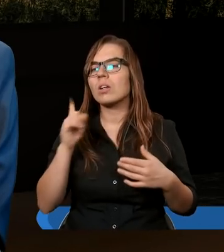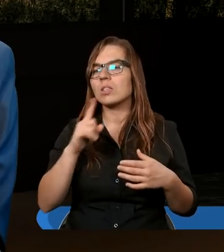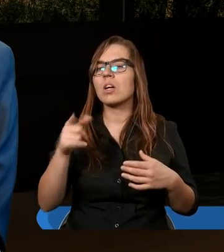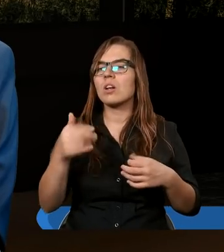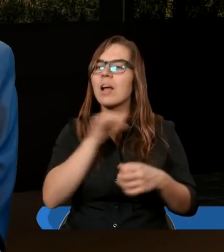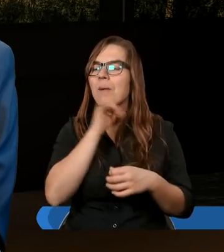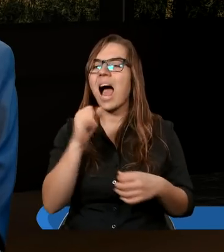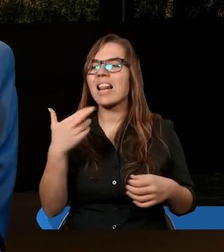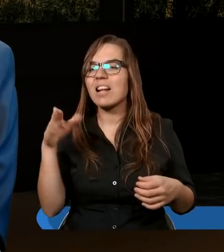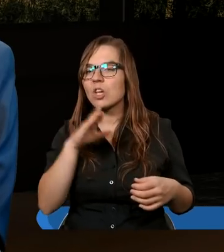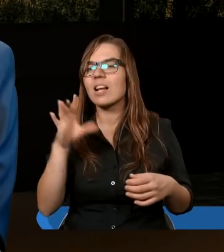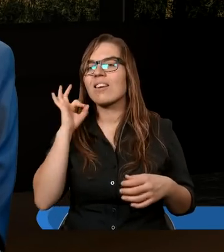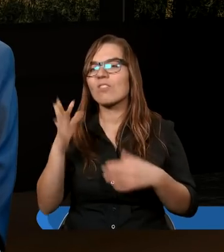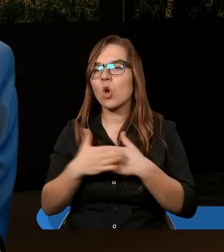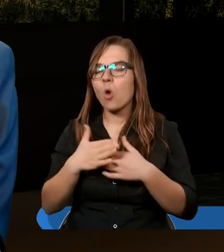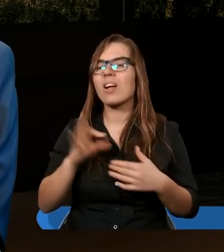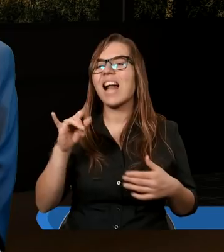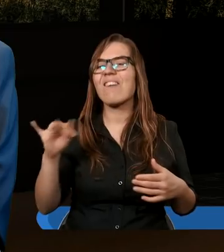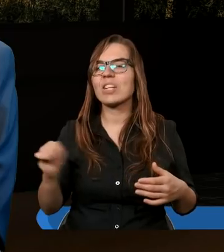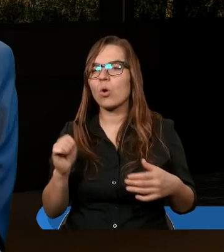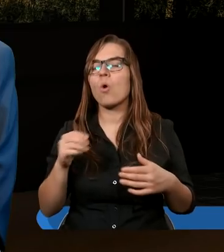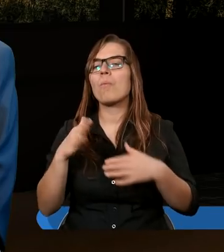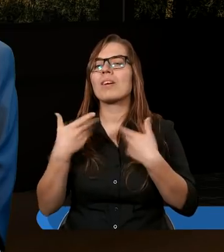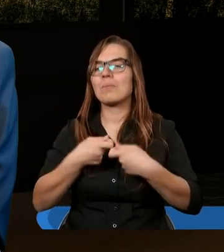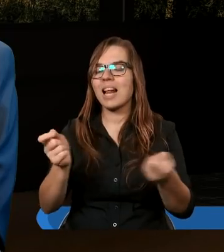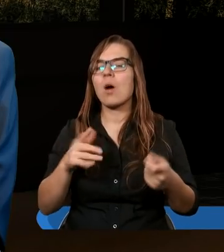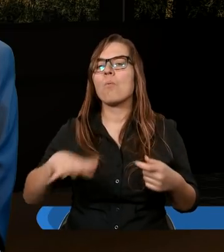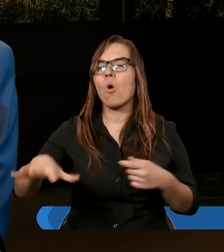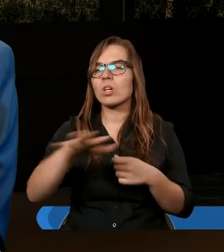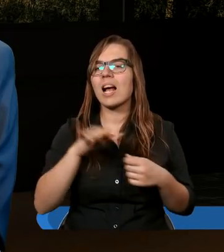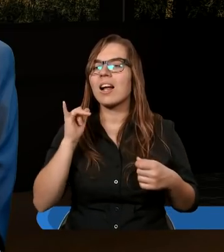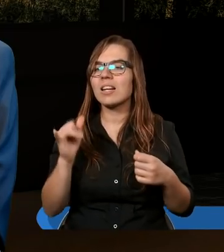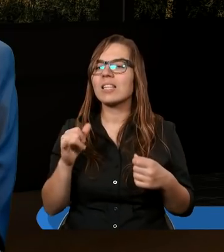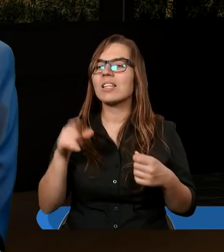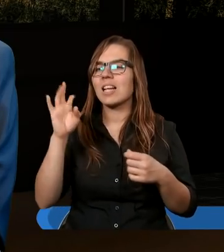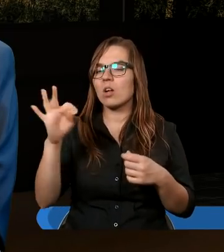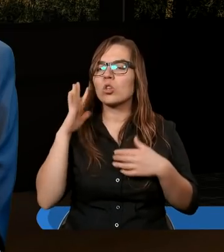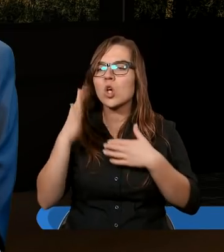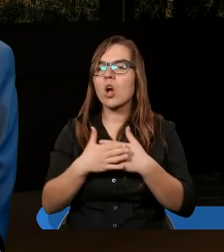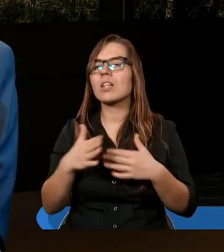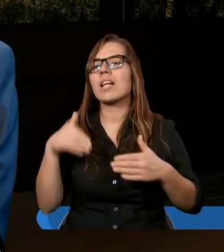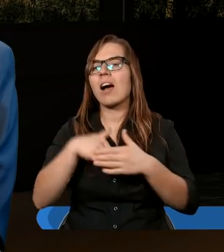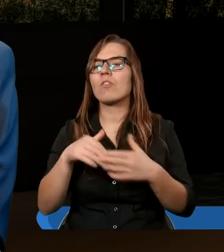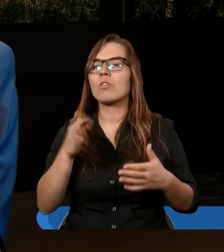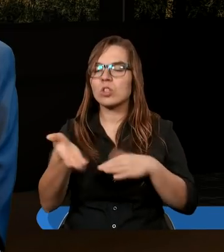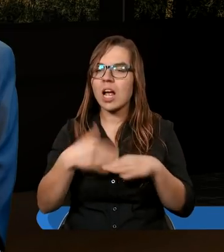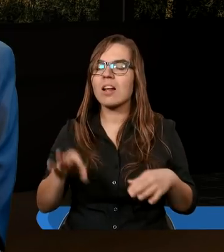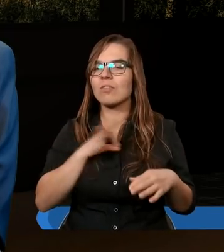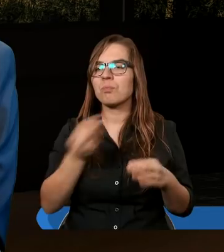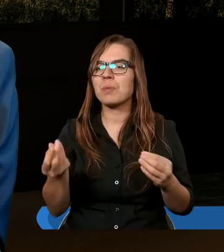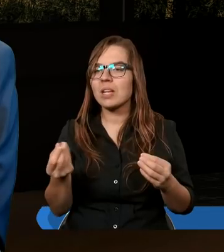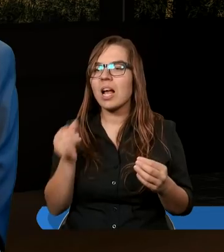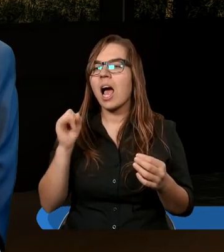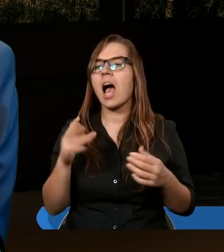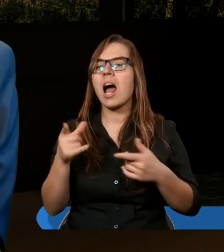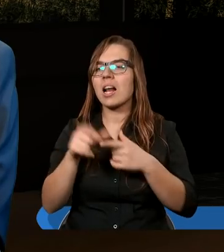Ananiasz ze swoją żoną Safirą sprzedał posiadłość i za wiedzą żony zachował dla siebie część pieniędzy,